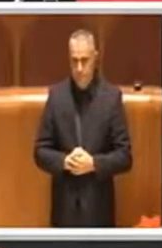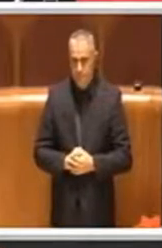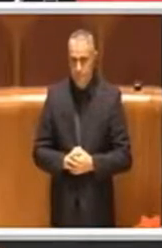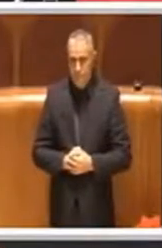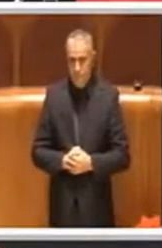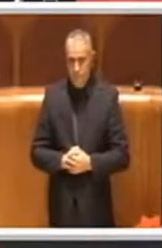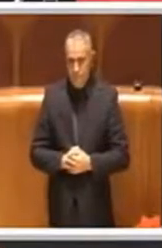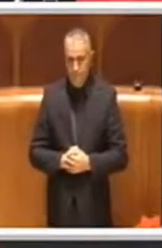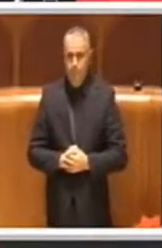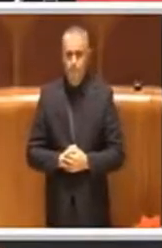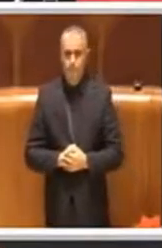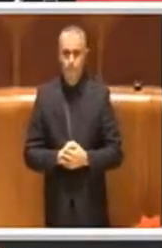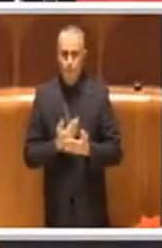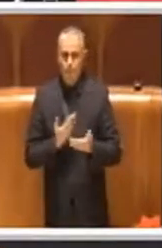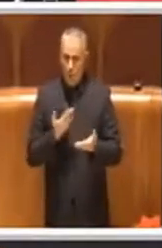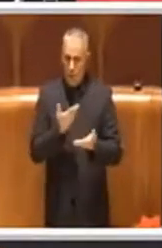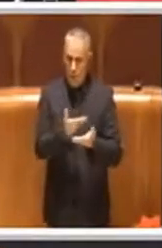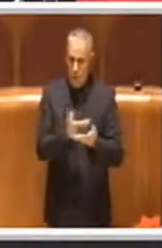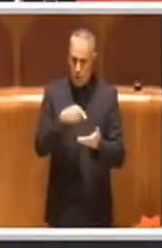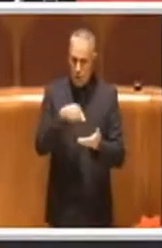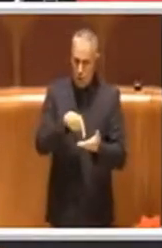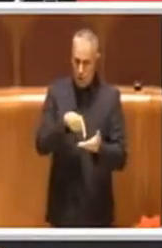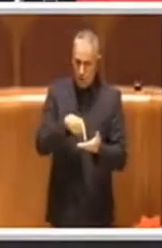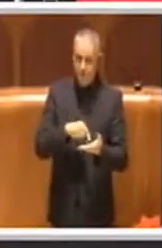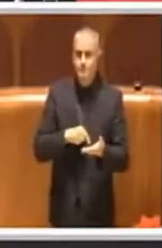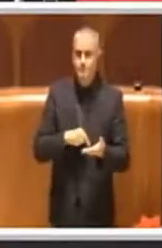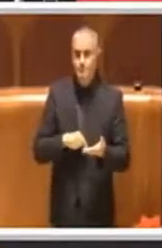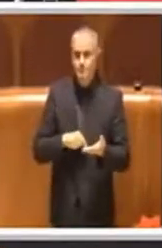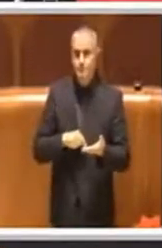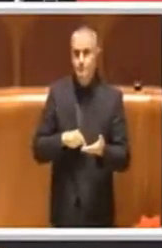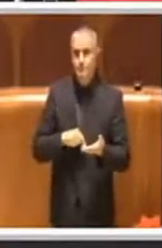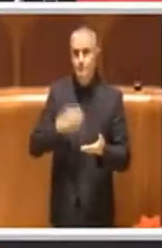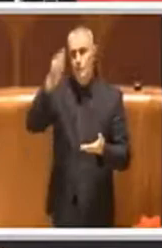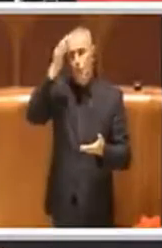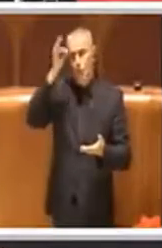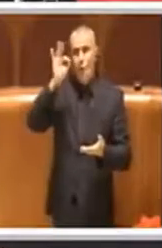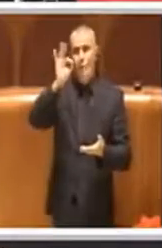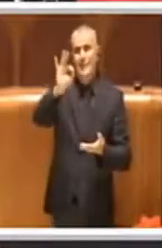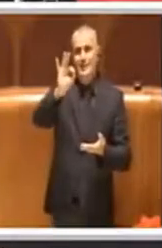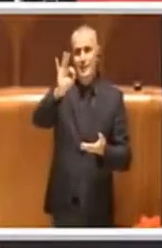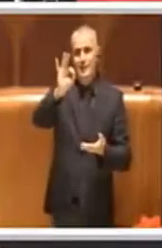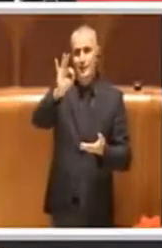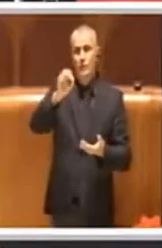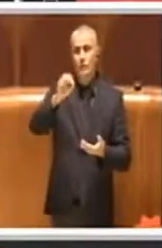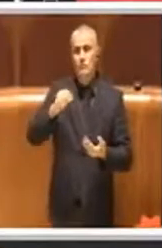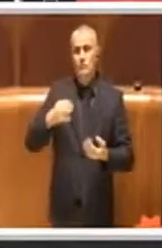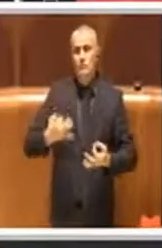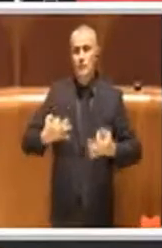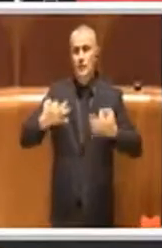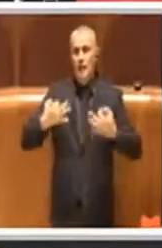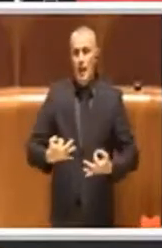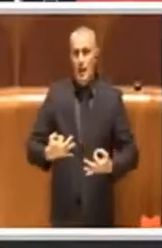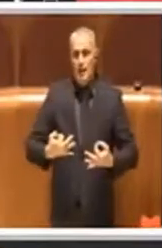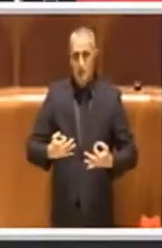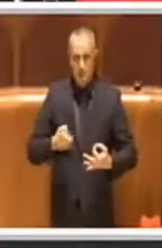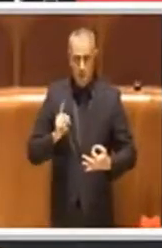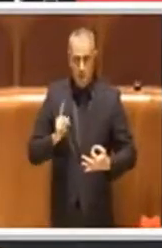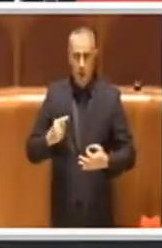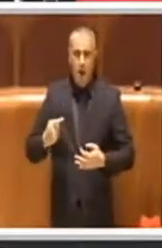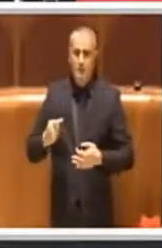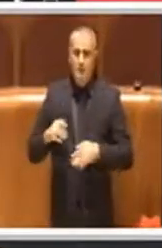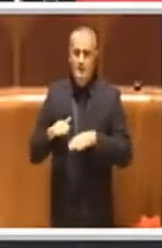Questa mozione ha l'obiettivo di garantire una continuità di un